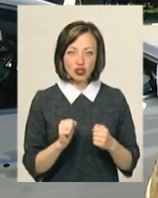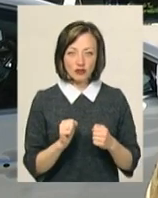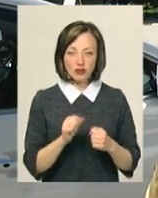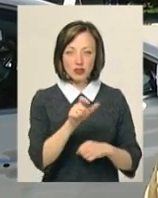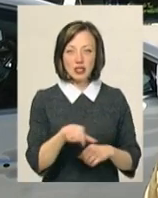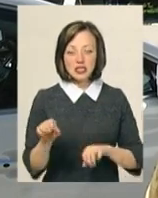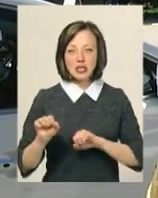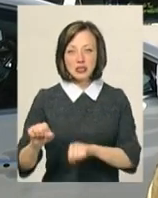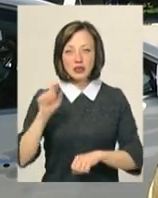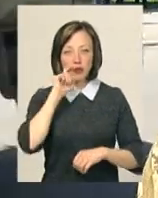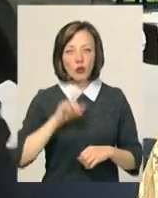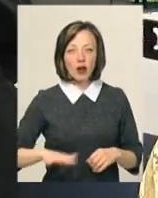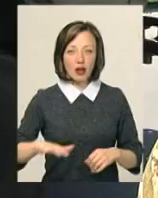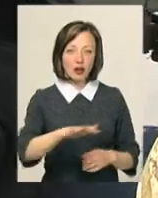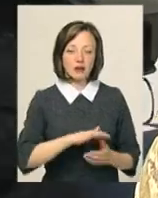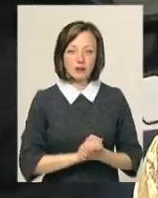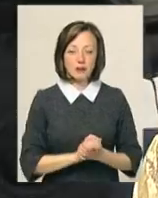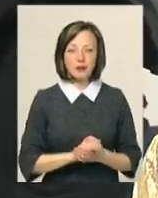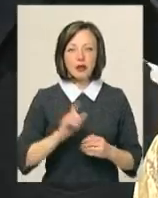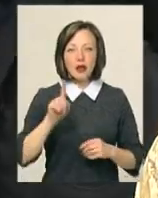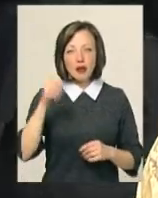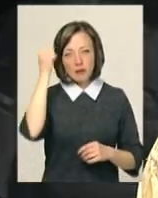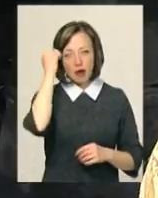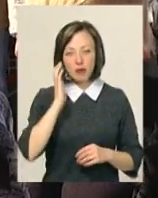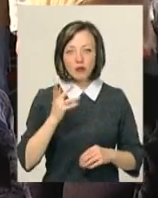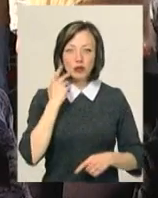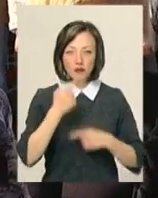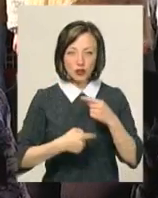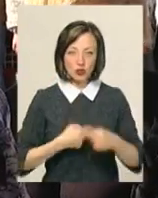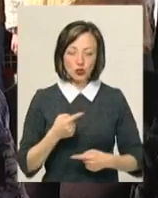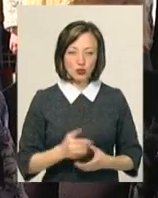захисників України. Нехай пам'ять про Павла буде вічною.